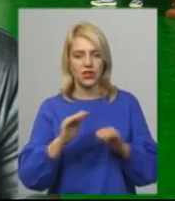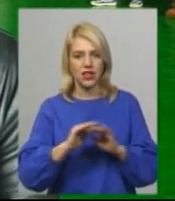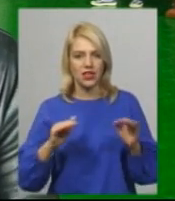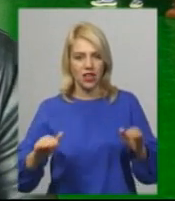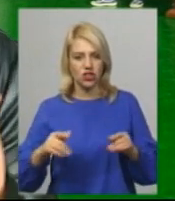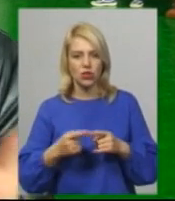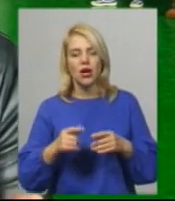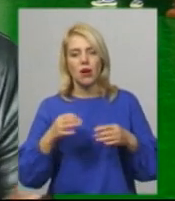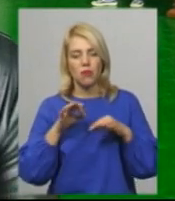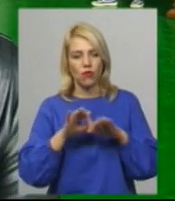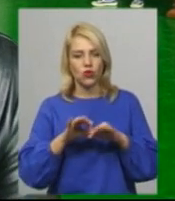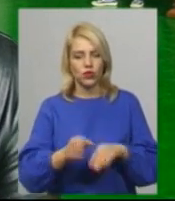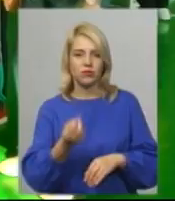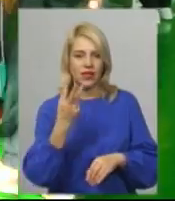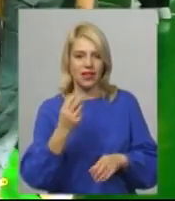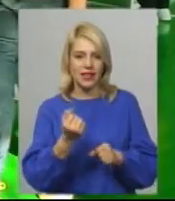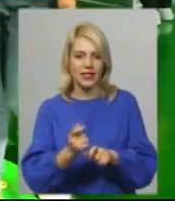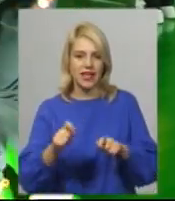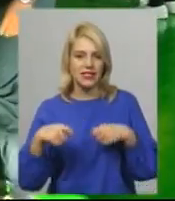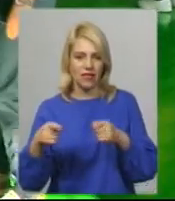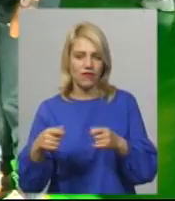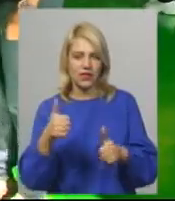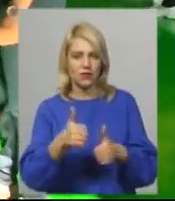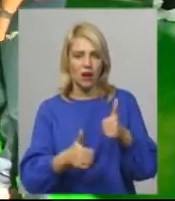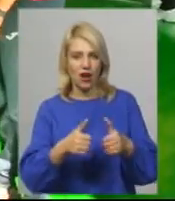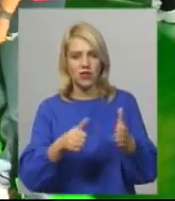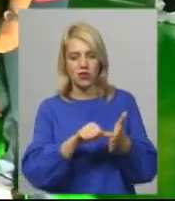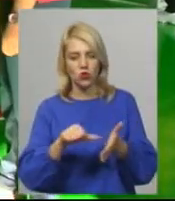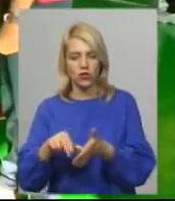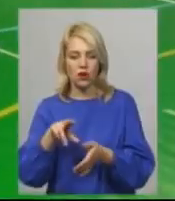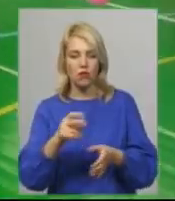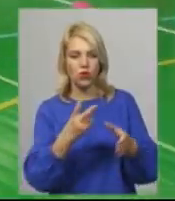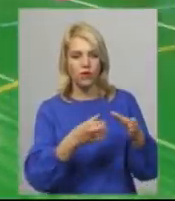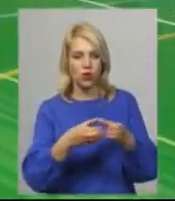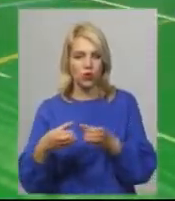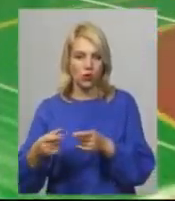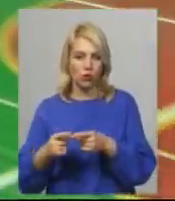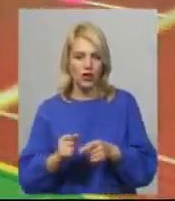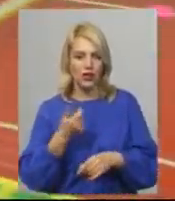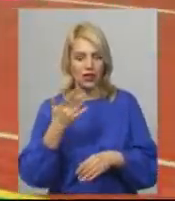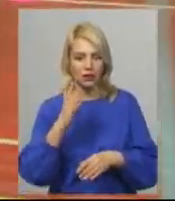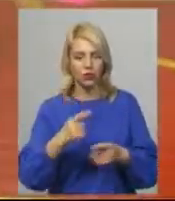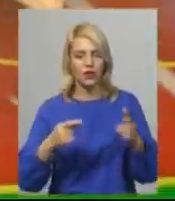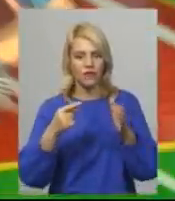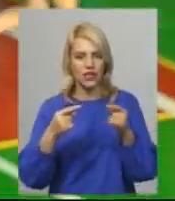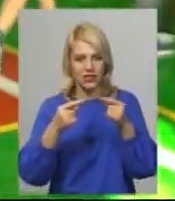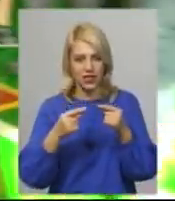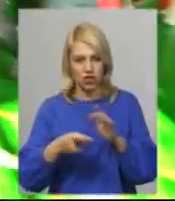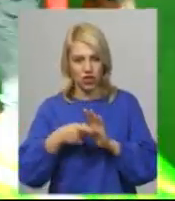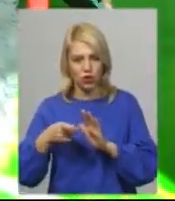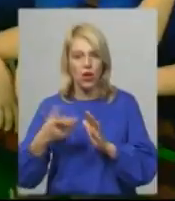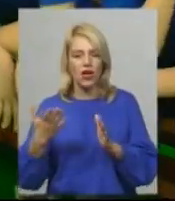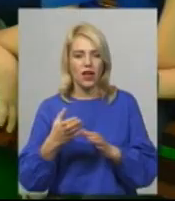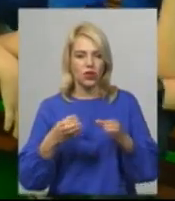проводимо 13 естафет. Змагаються учасники по дві команди. За кількістю перемог буде визначено, які команди прийдуть на областні